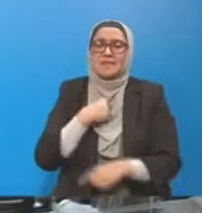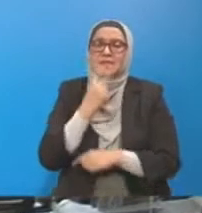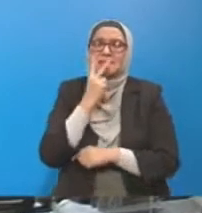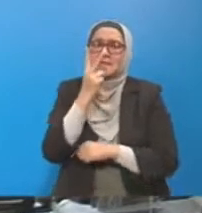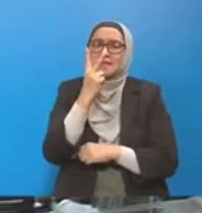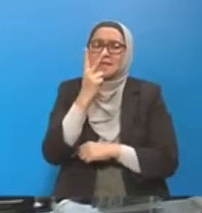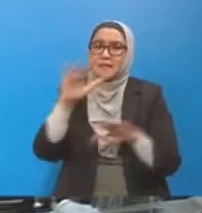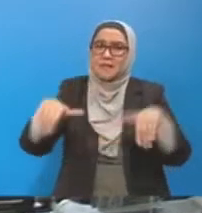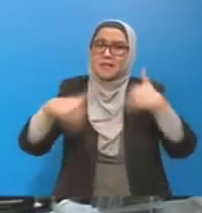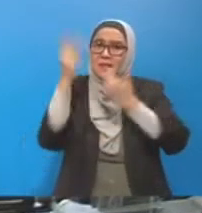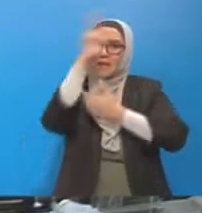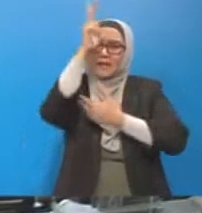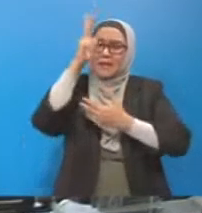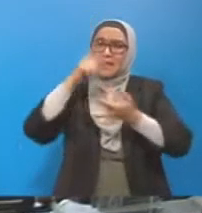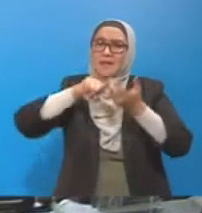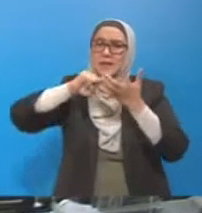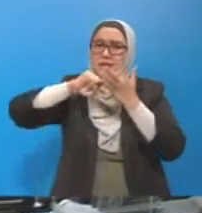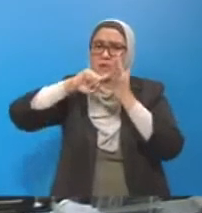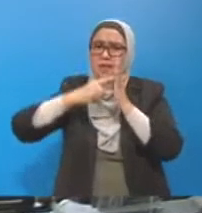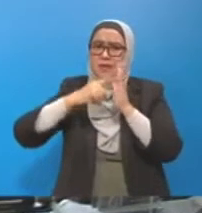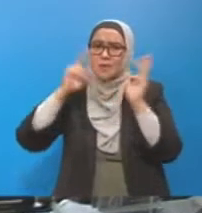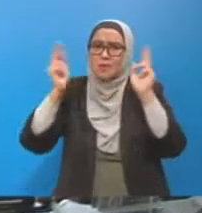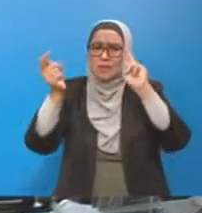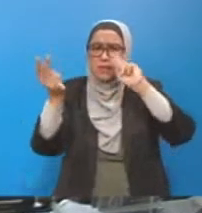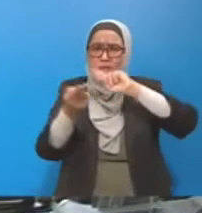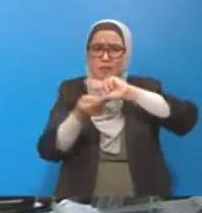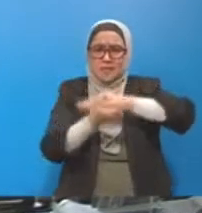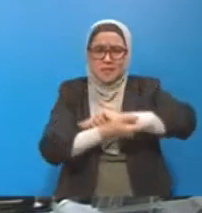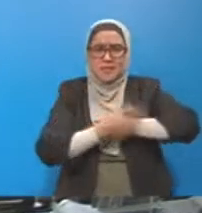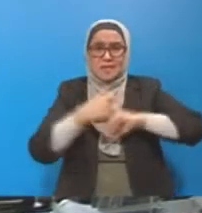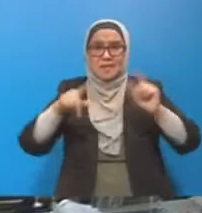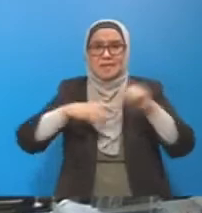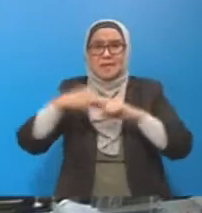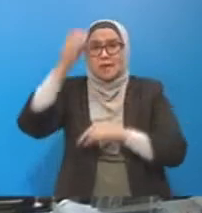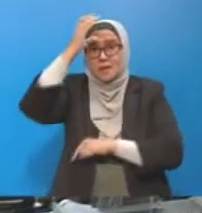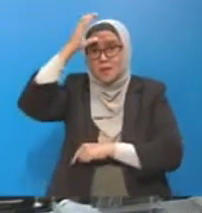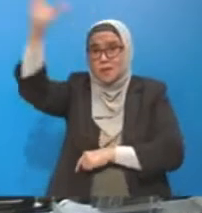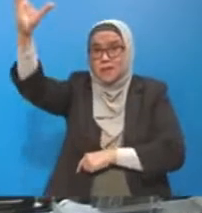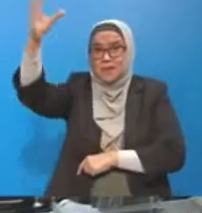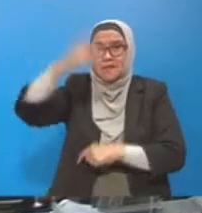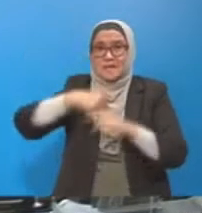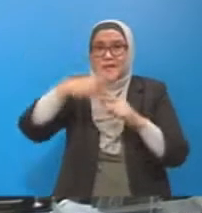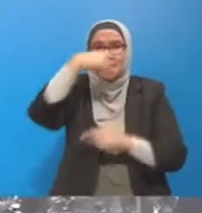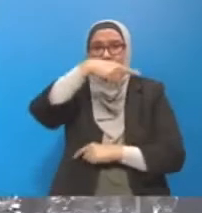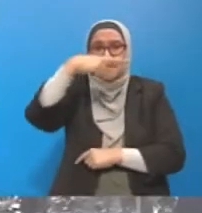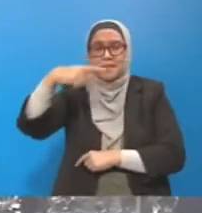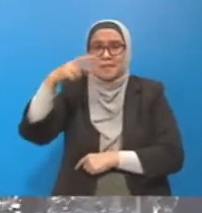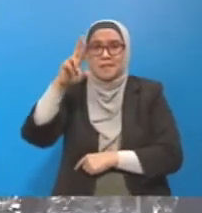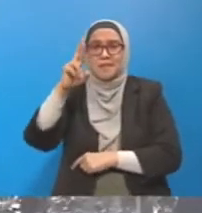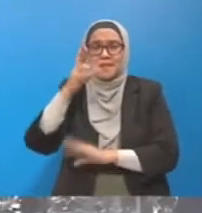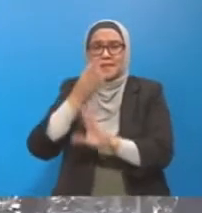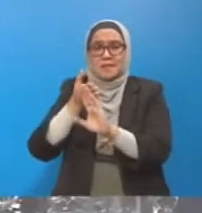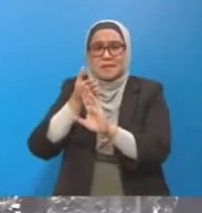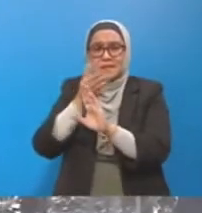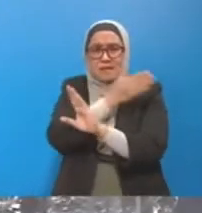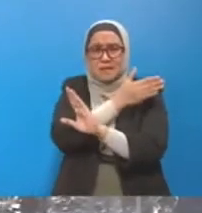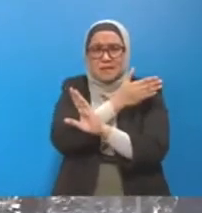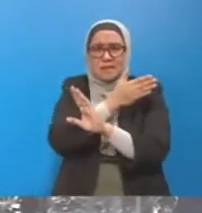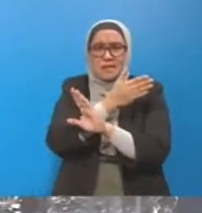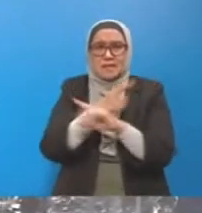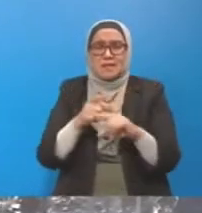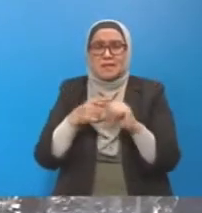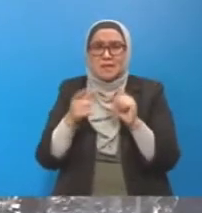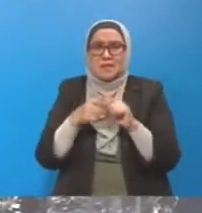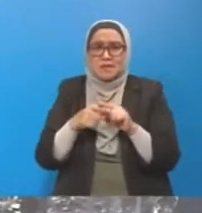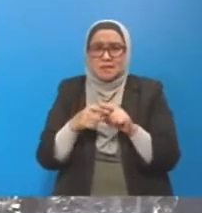mula mengubah konsep pembinaan unit perumahan PPR daripada ruang yang terlalu padat, sempit dan tidak selesa